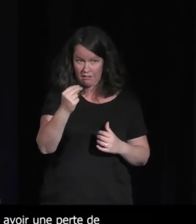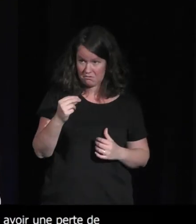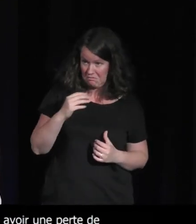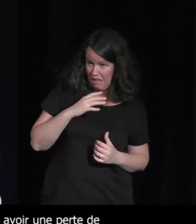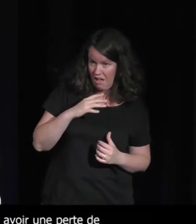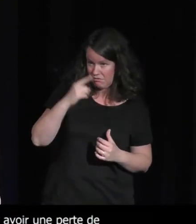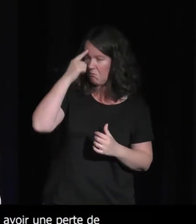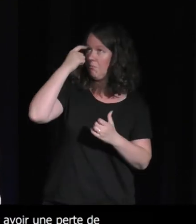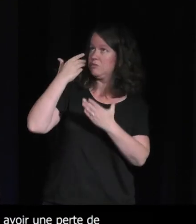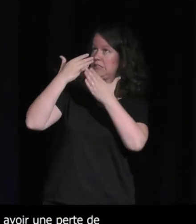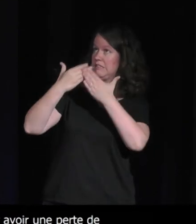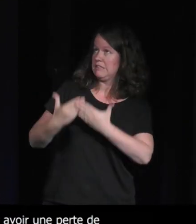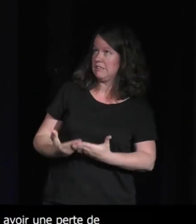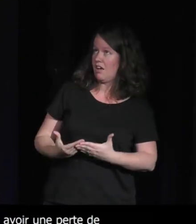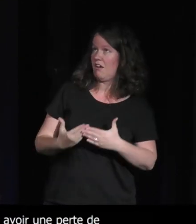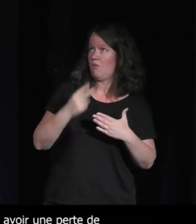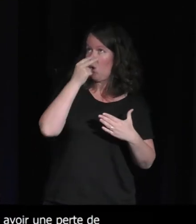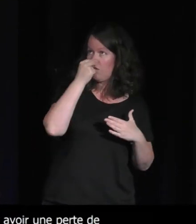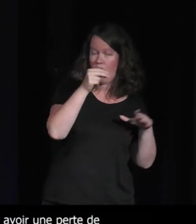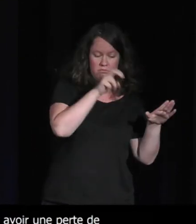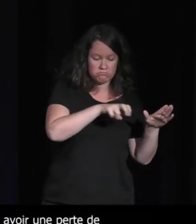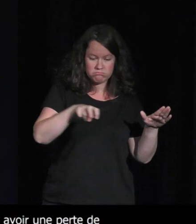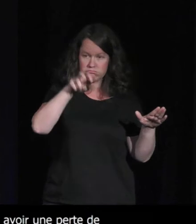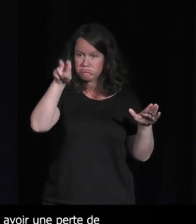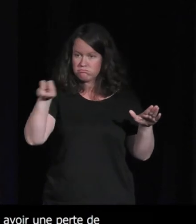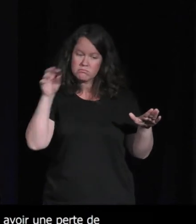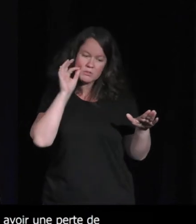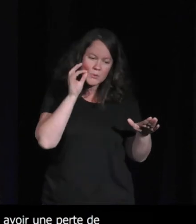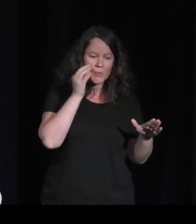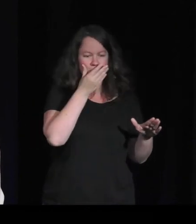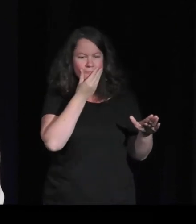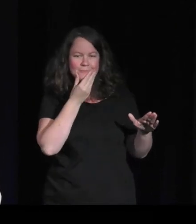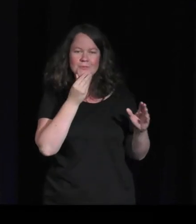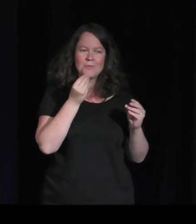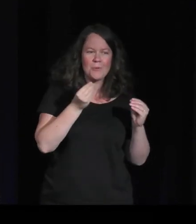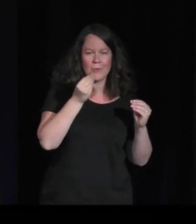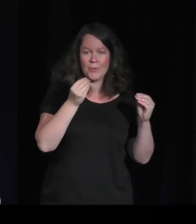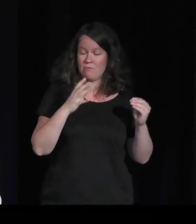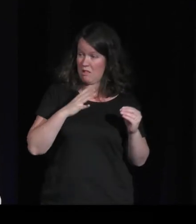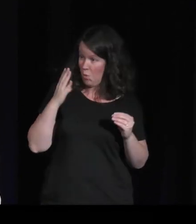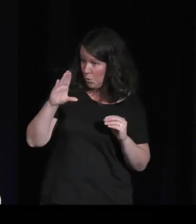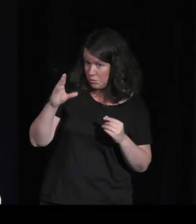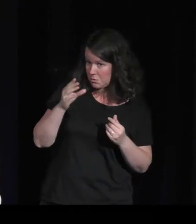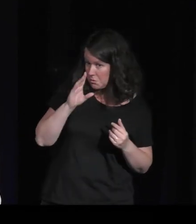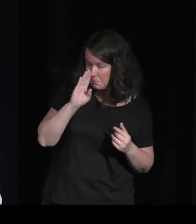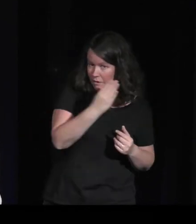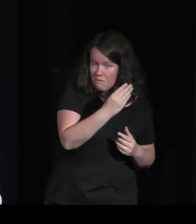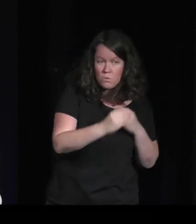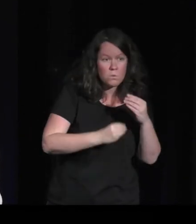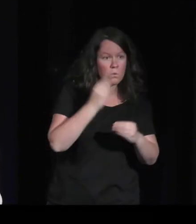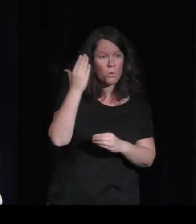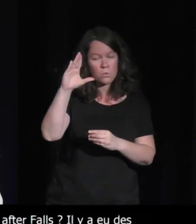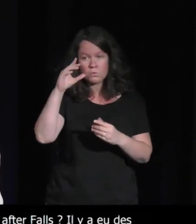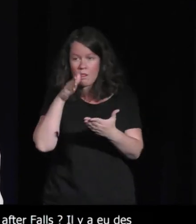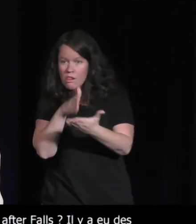initiale de contrôler un renard parce que c'est mignon parce que c'est intéressant il y eu des difficultés aussi je ne pas est-ce qu'il y a eu des